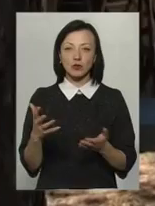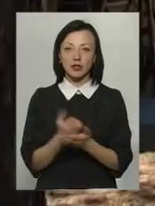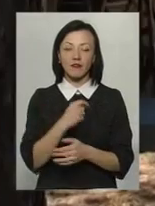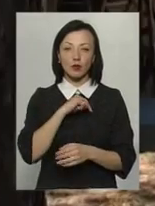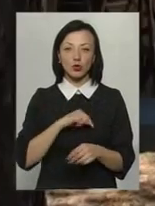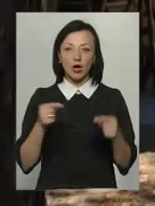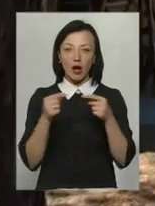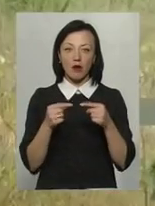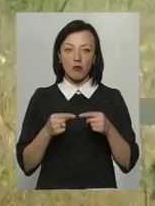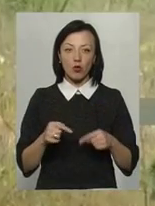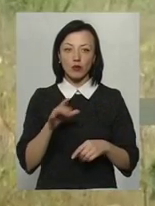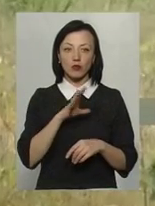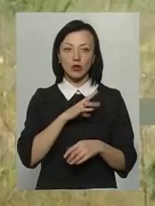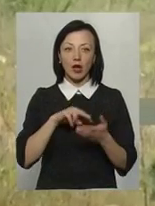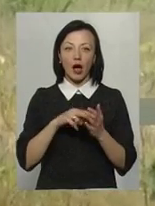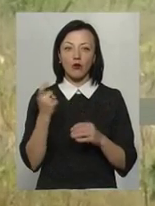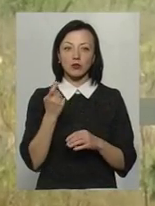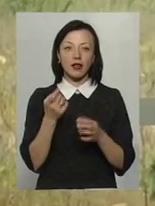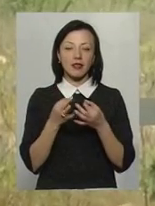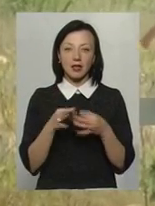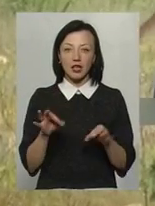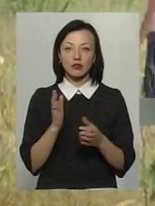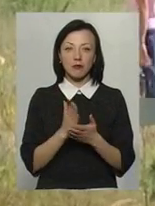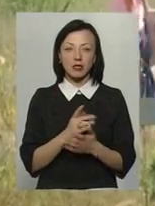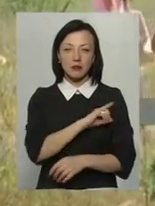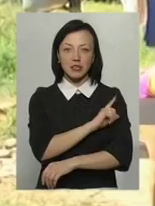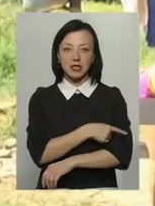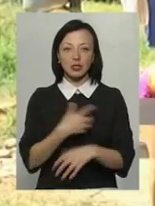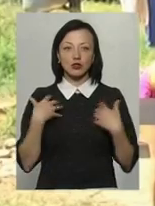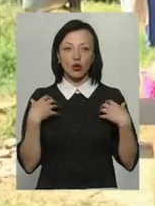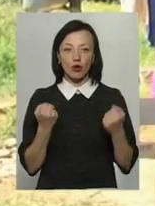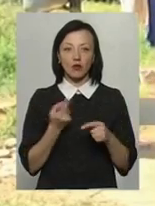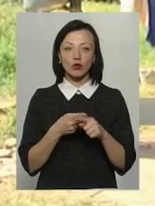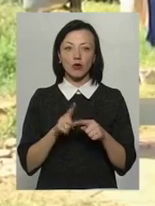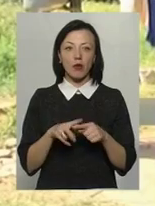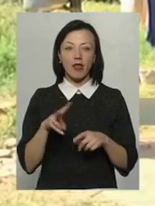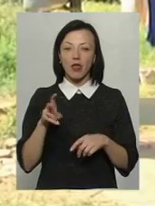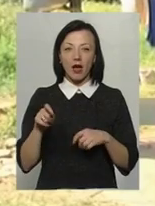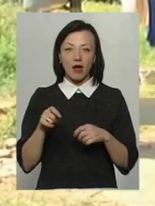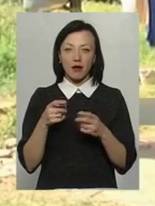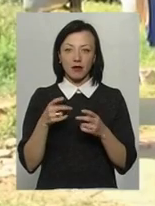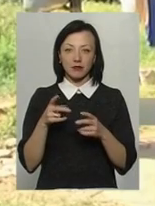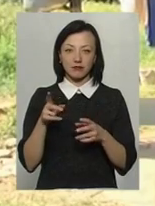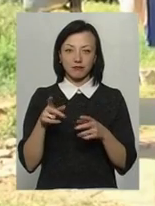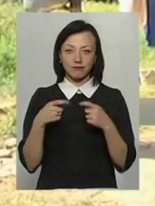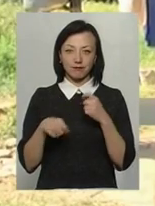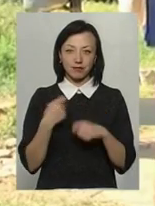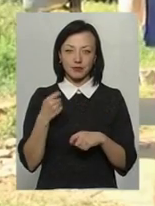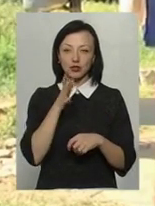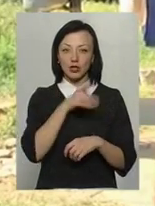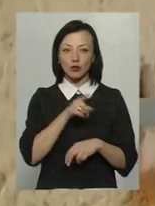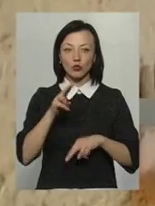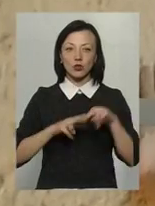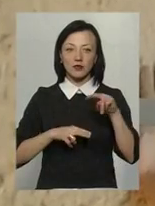внутрішньої гармонії, бути економічно незалежним та мати міцне здоров'я. Тому, не гаючи часу, будівництво поселення йде у повному